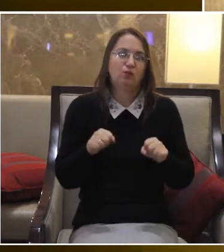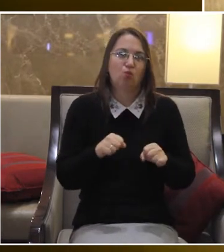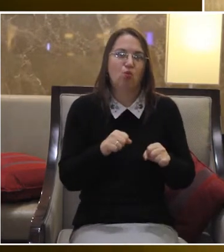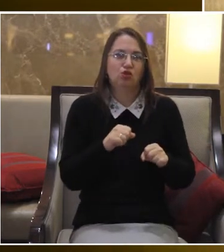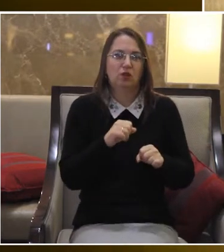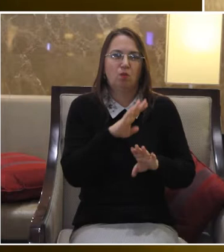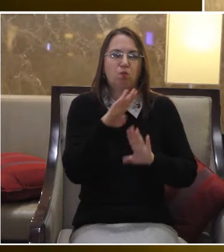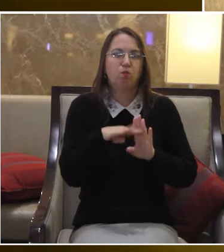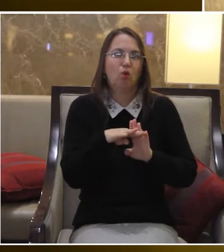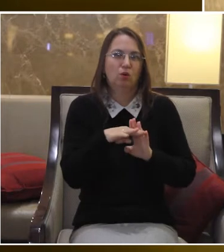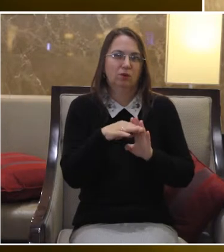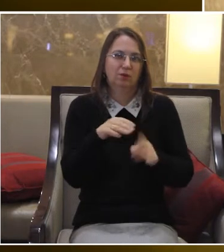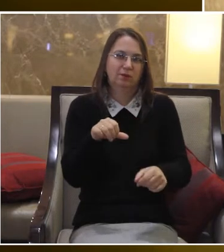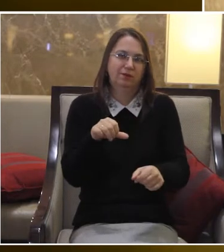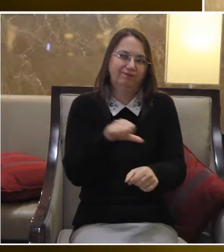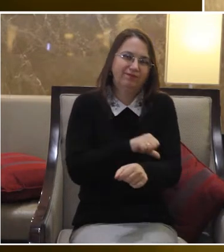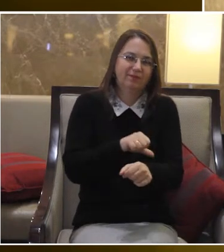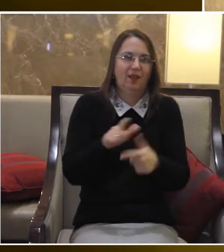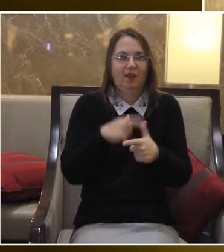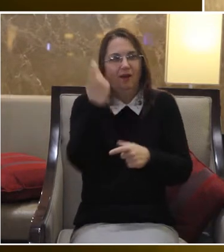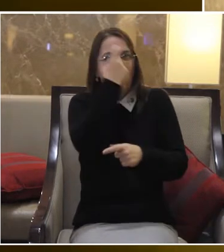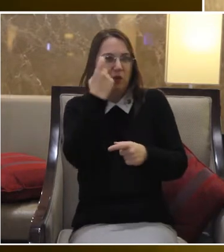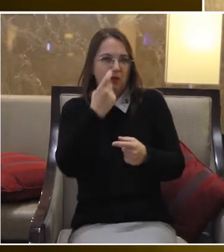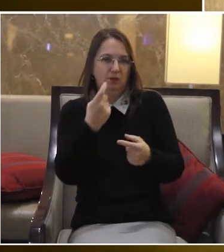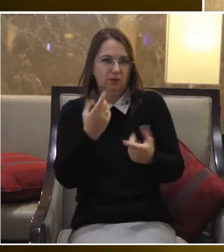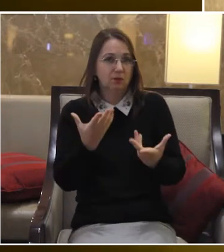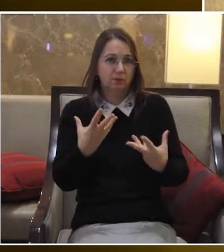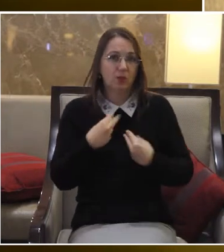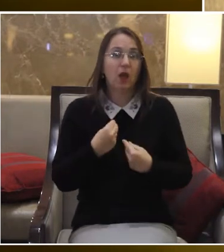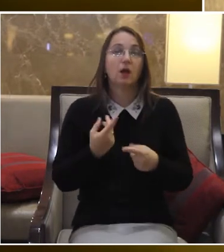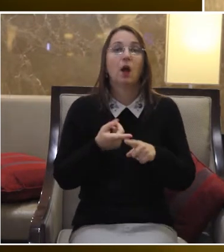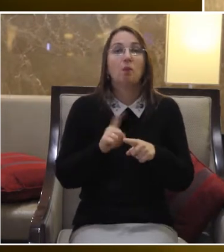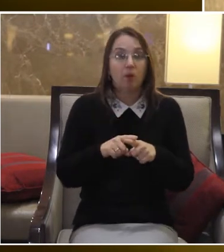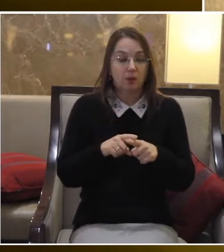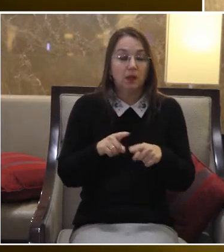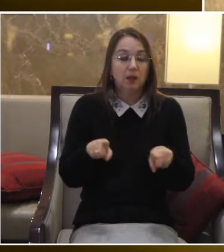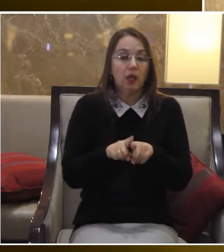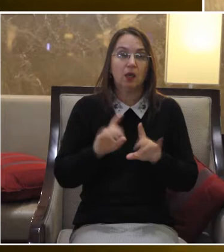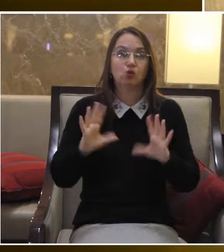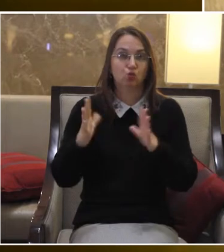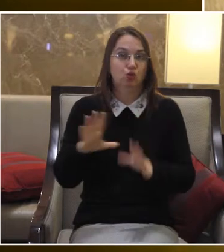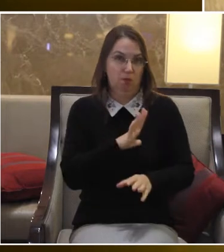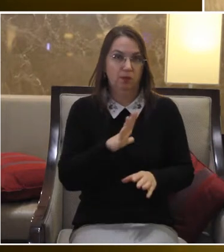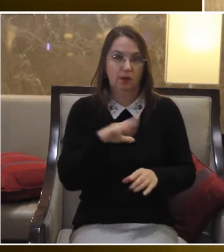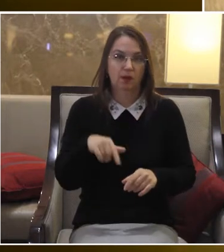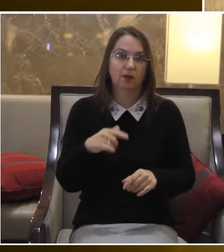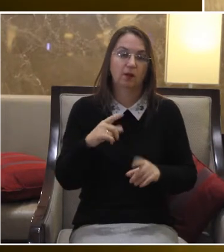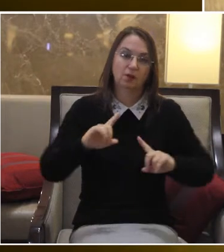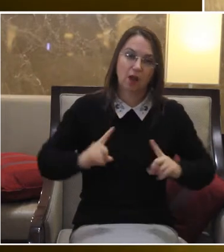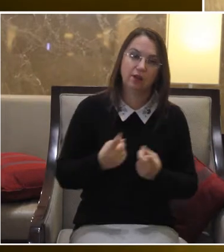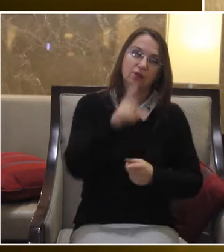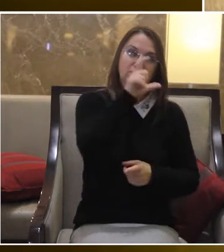речовин І такі проблеми бували, коли там затримували, особливо на